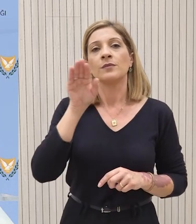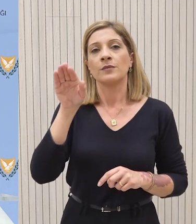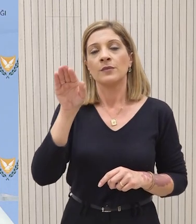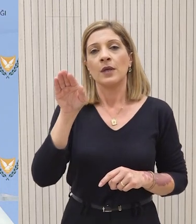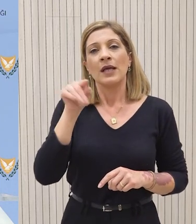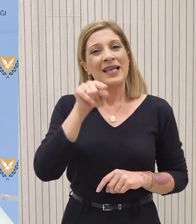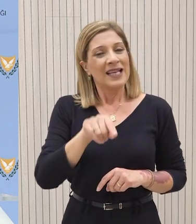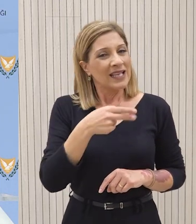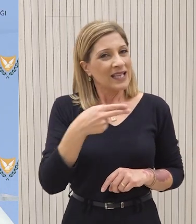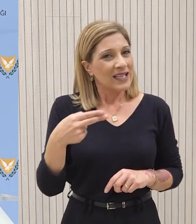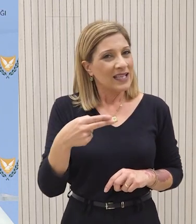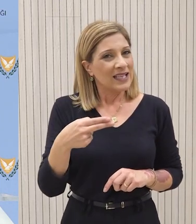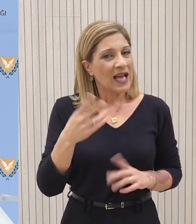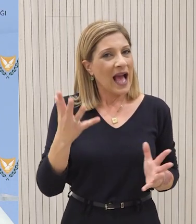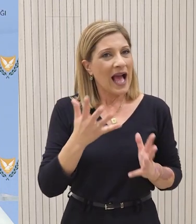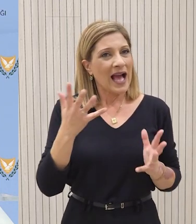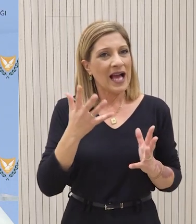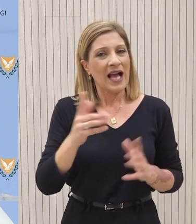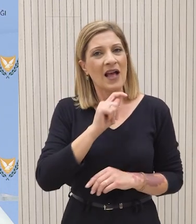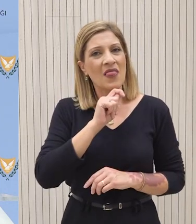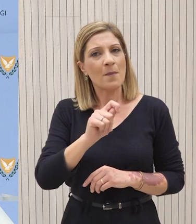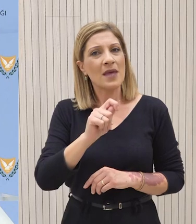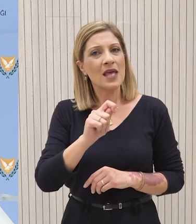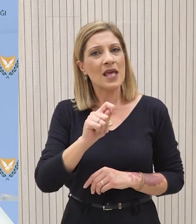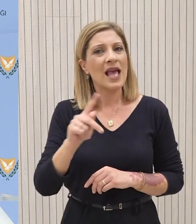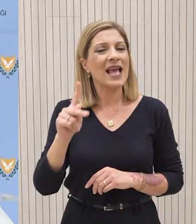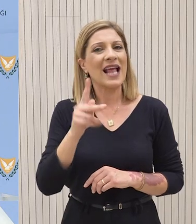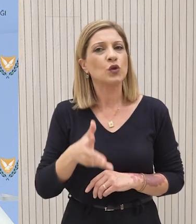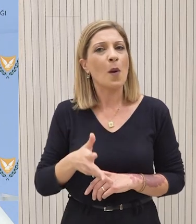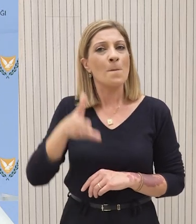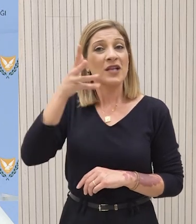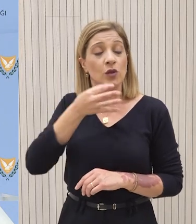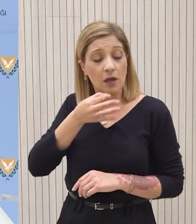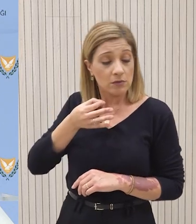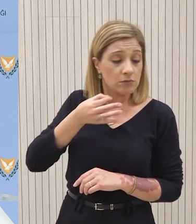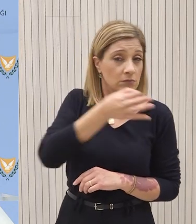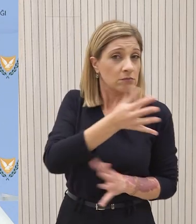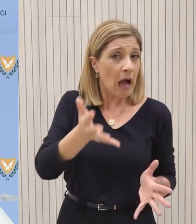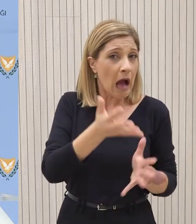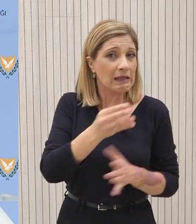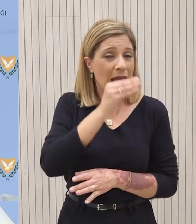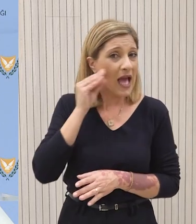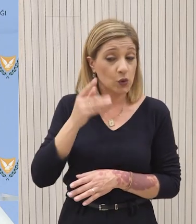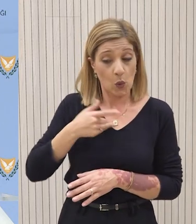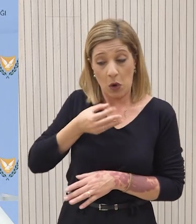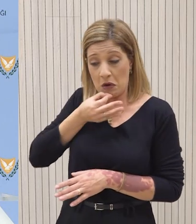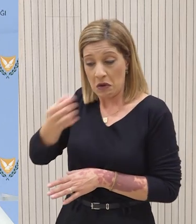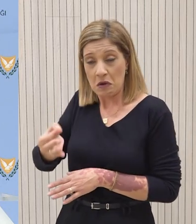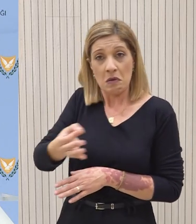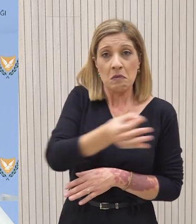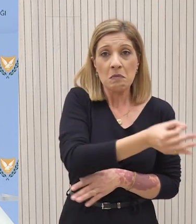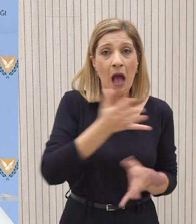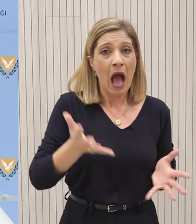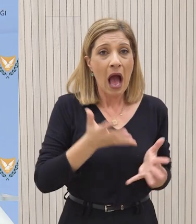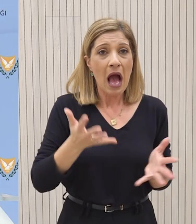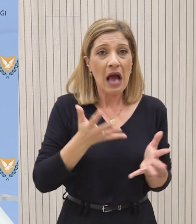υπάρχει άλλο συγκεκριμένο μήνμα που θα μεταφέρει ο κ. Μητσοδάκης, αναμένουμε να μεταφέρει ο Μητσοδάκης στον διόν Ερθρογάν στη συνομιλία που θα έχουν δώσει